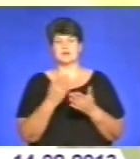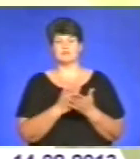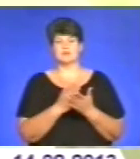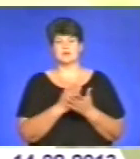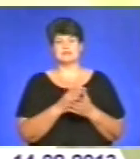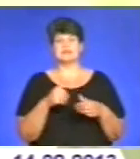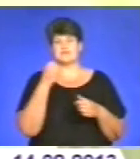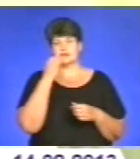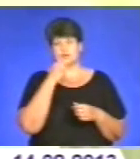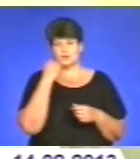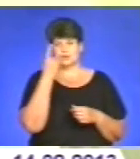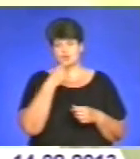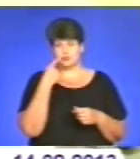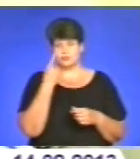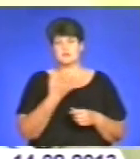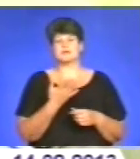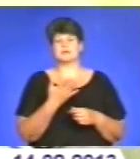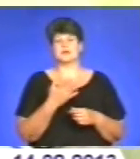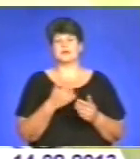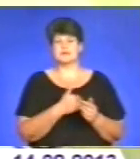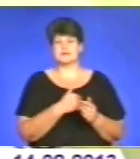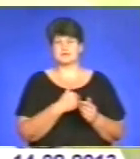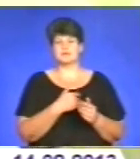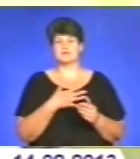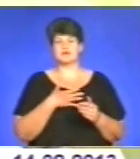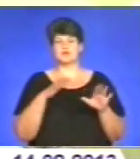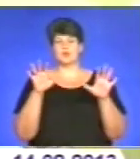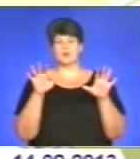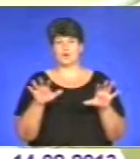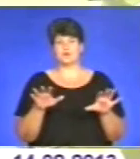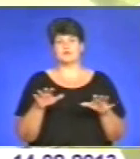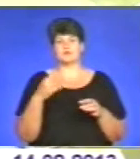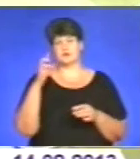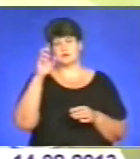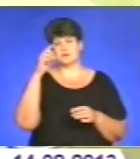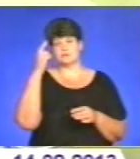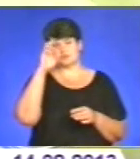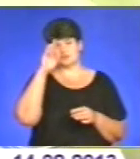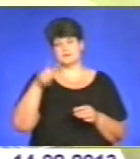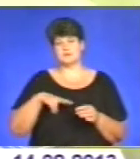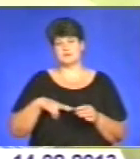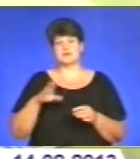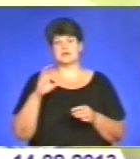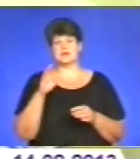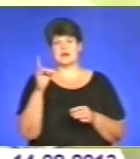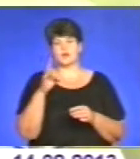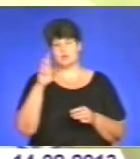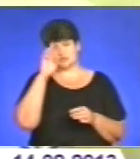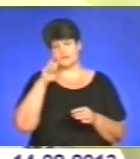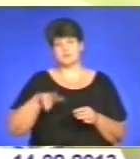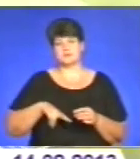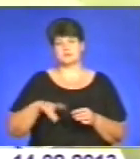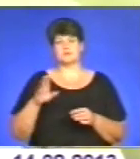ініціативі Валентина Антоновича Хуркіна, нашого голови районної державної адміністрації Степана Поліковича